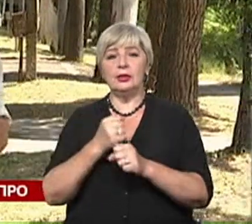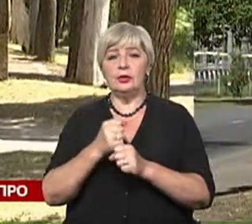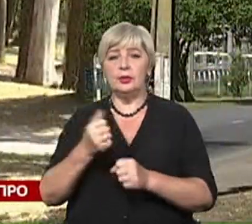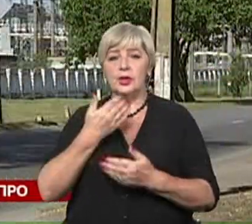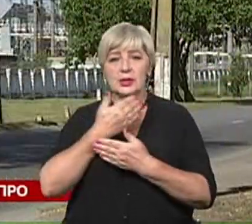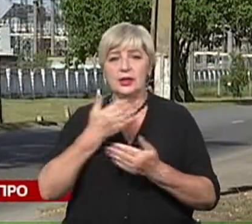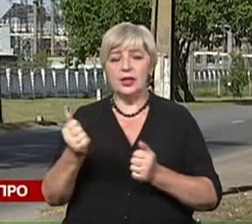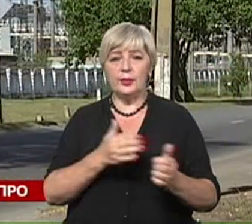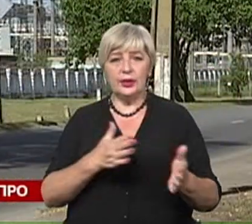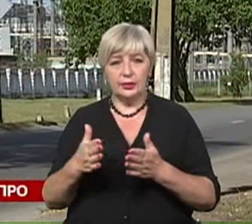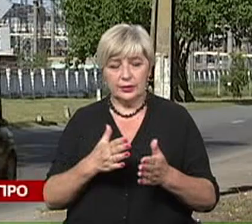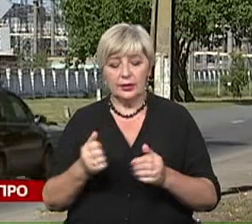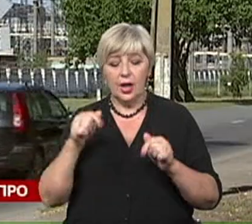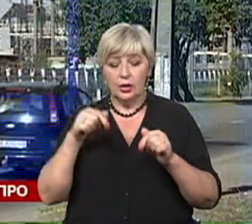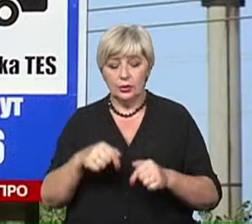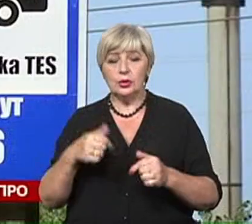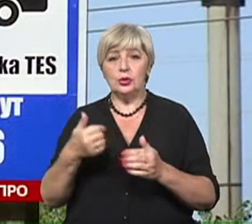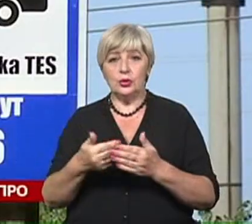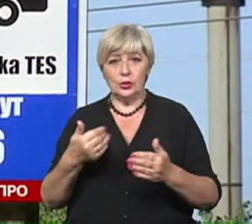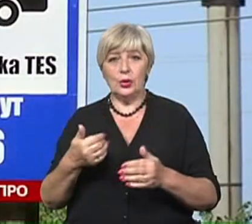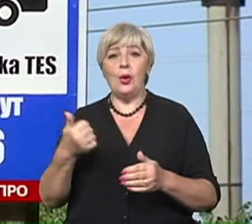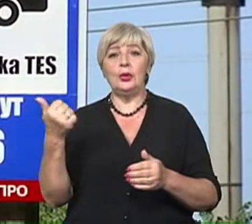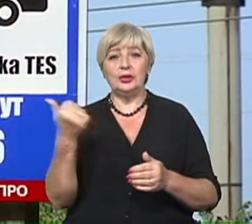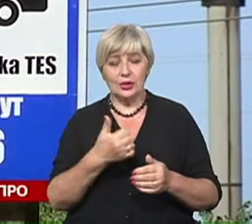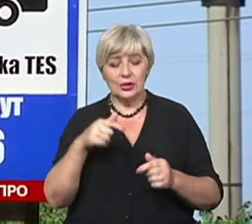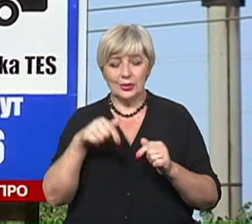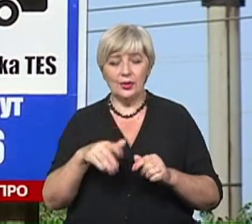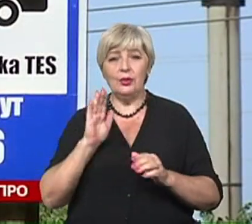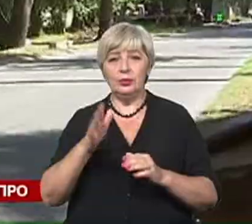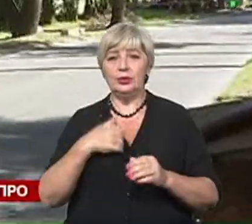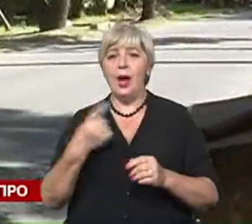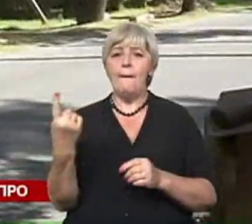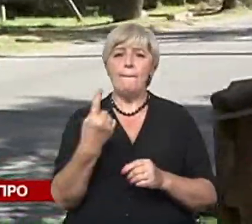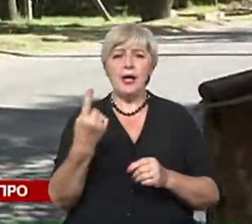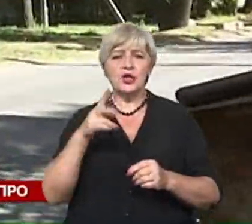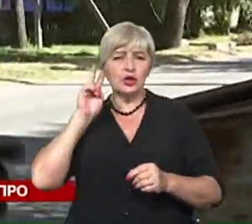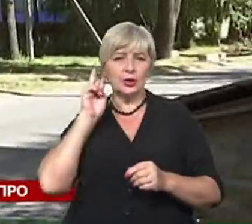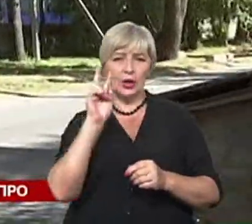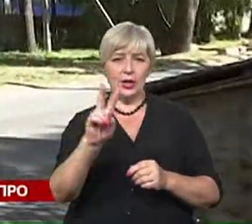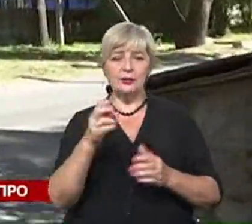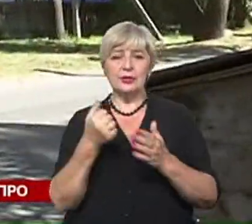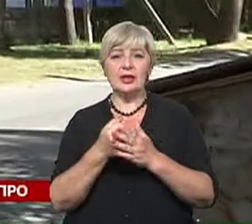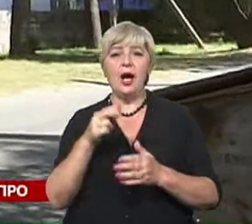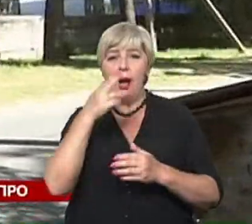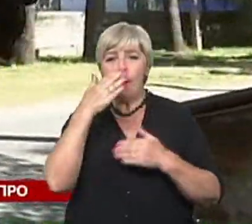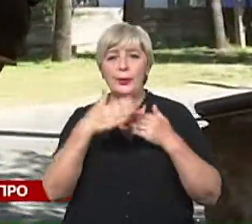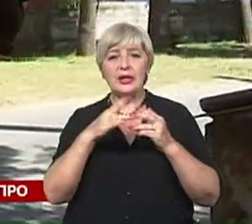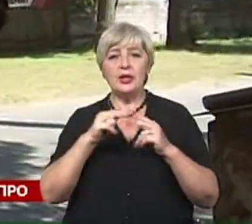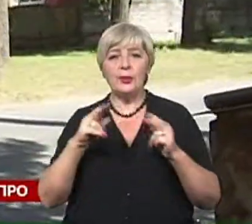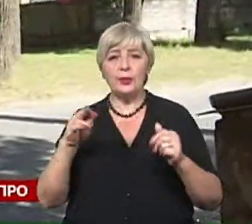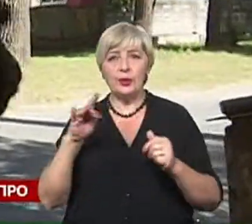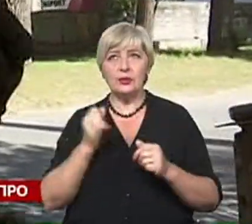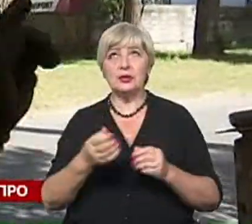майбутнього маршруту. Вже цього тижня тут проїде перший тролейбус на Придніпровськ. Ми зараз повісили знак